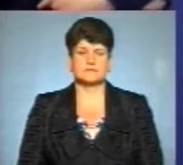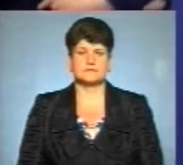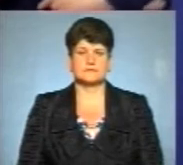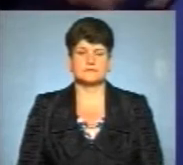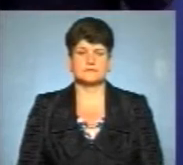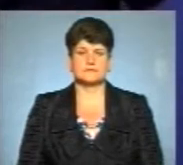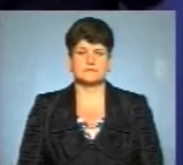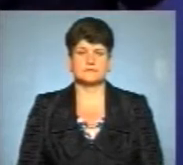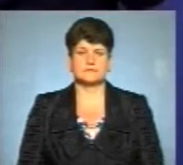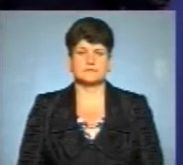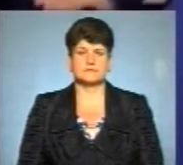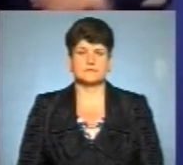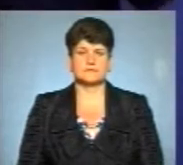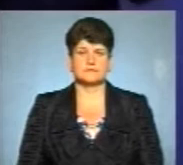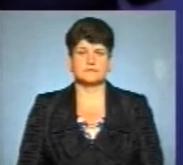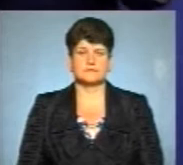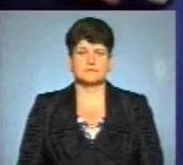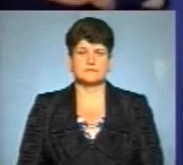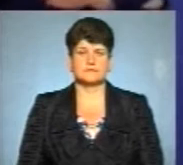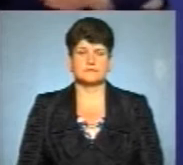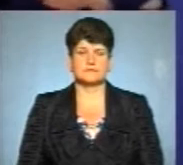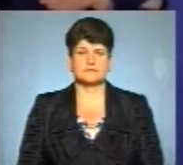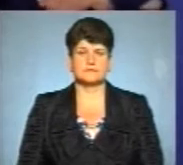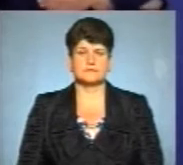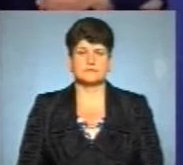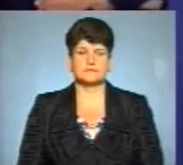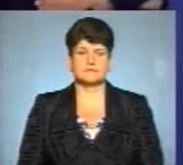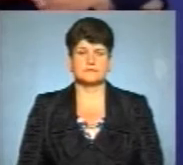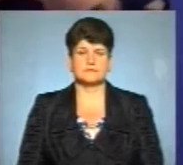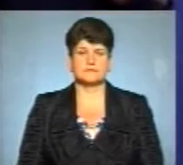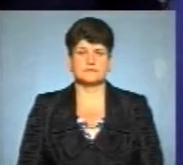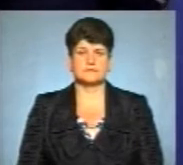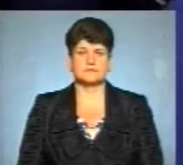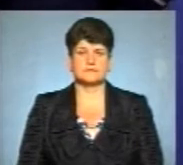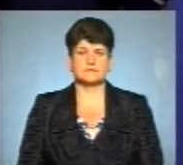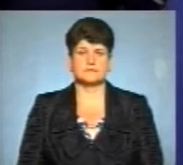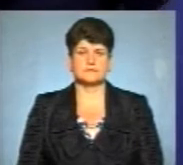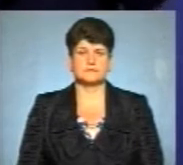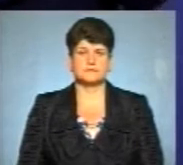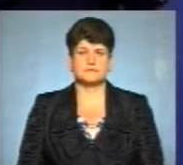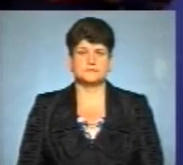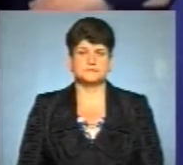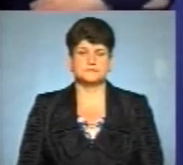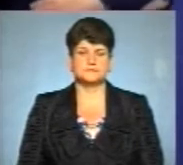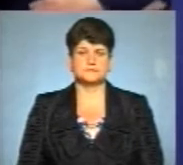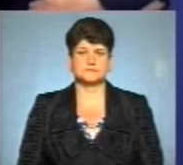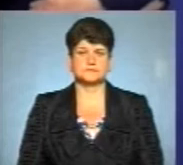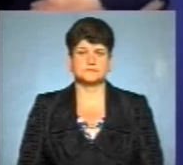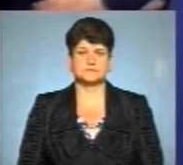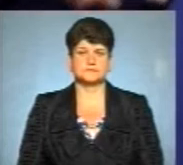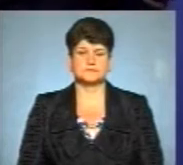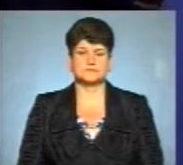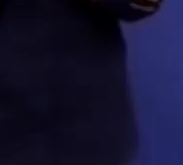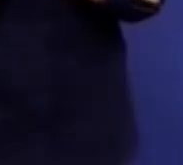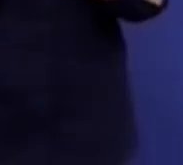701 дослідження методом ПЛР, а також 8 472 ІФА-тестування.